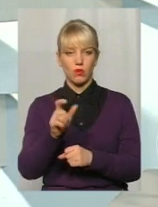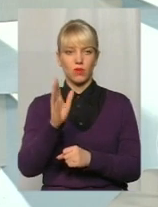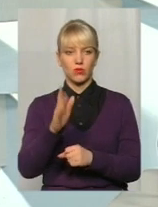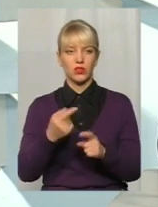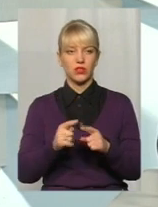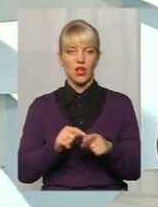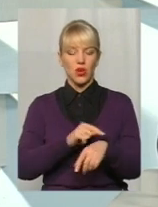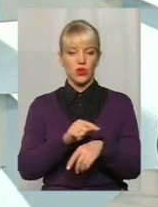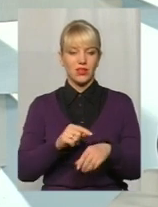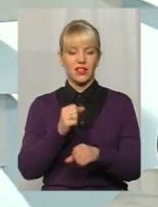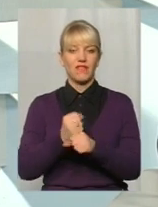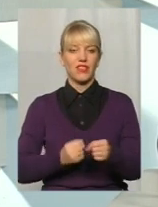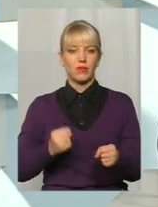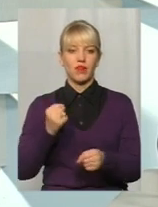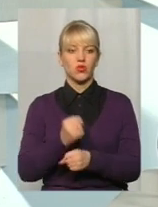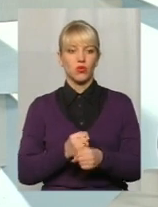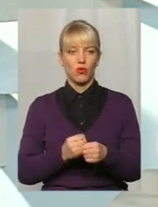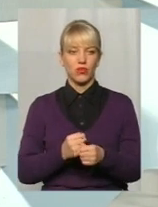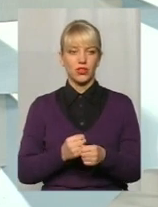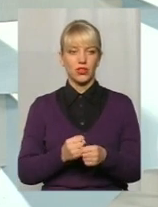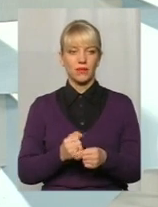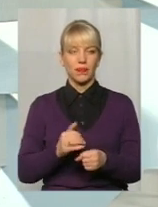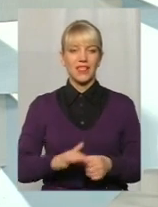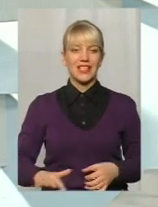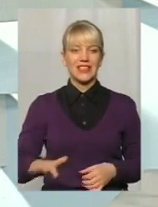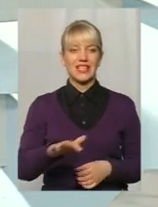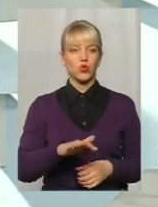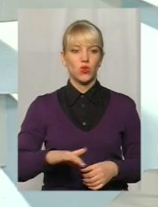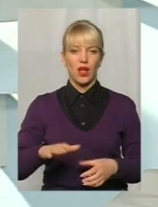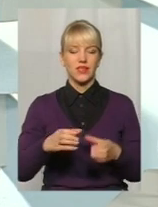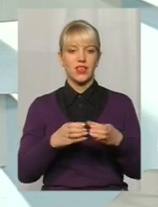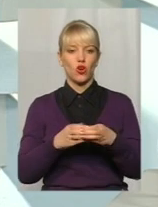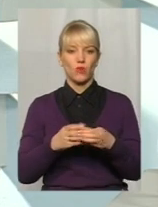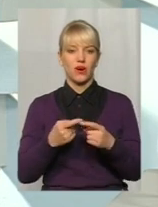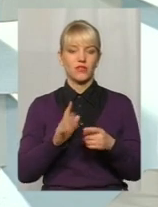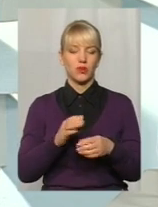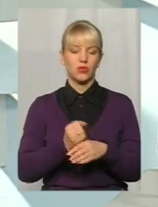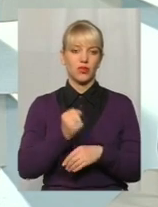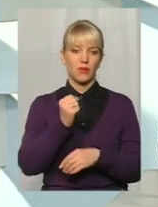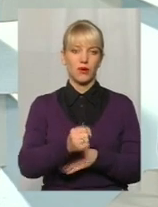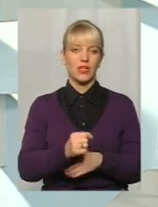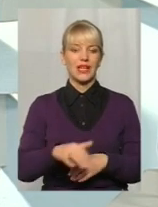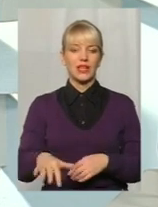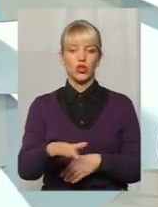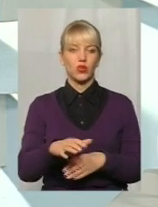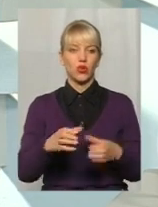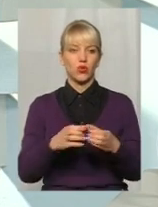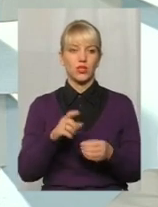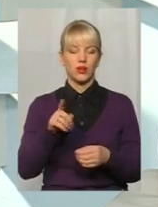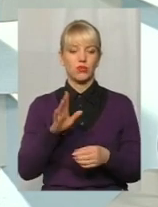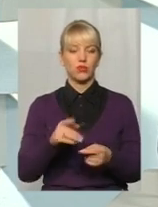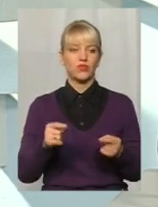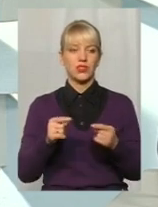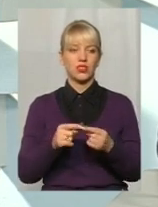години відпрацьовувати в територіальній громаді, вона буде направлятися в територіальну громаду. Там будуть